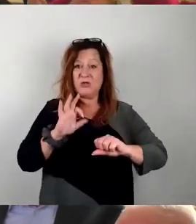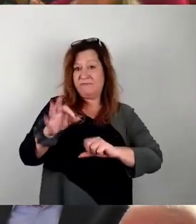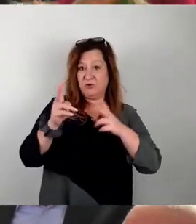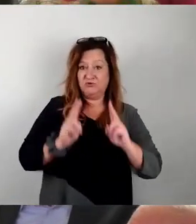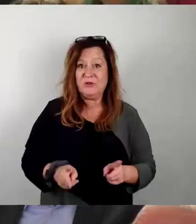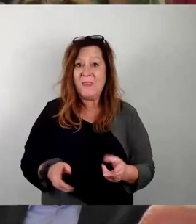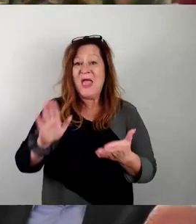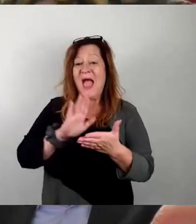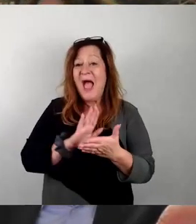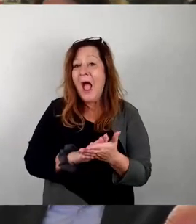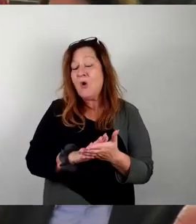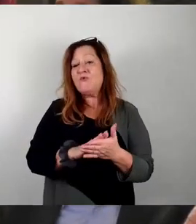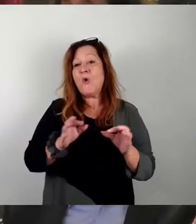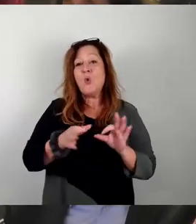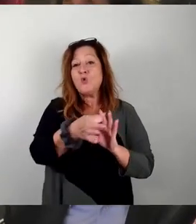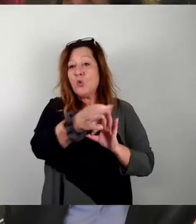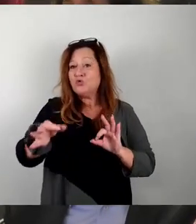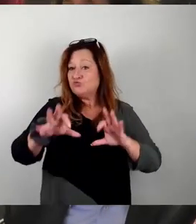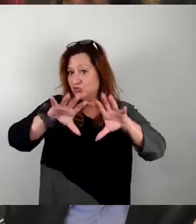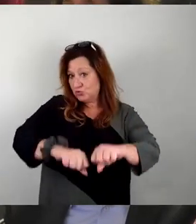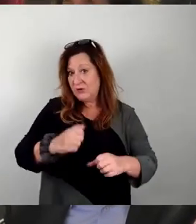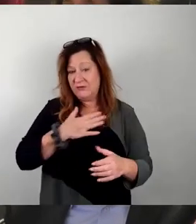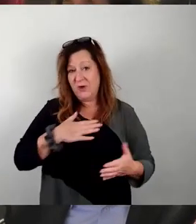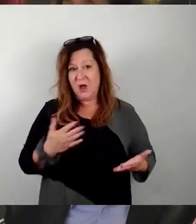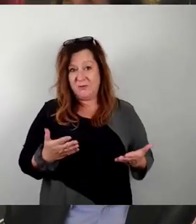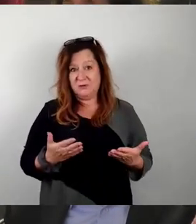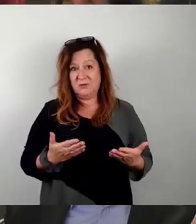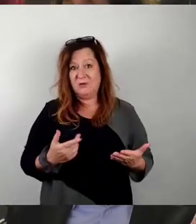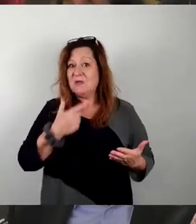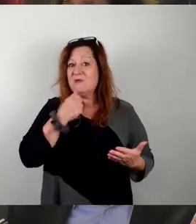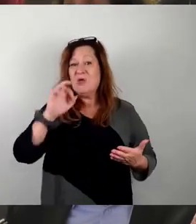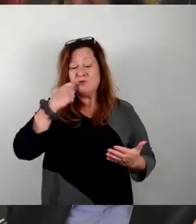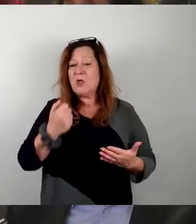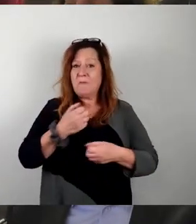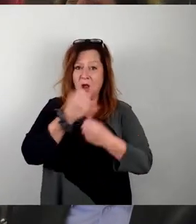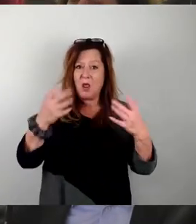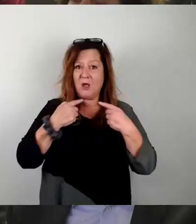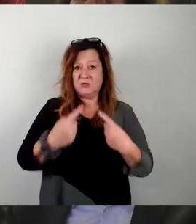auf diese Grundstücke zuzugreifen. Das hat die Linke hier mit organisiert. Ich will das noch einmal ganz deutlich sagen.